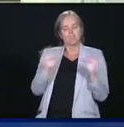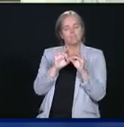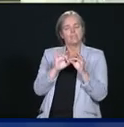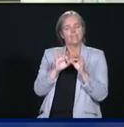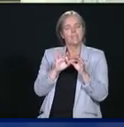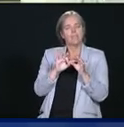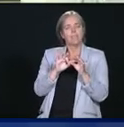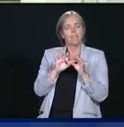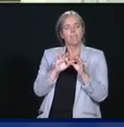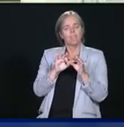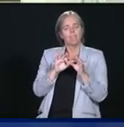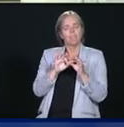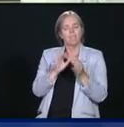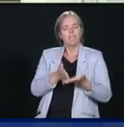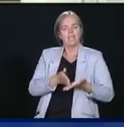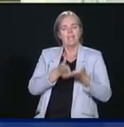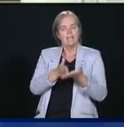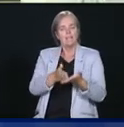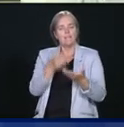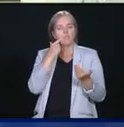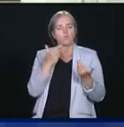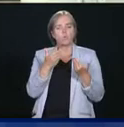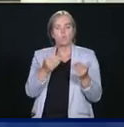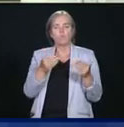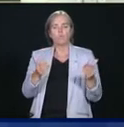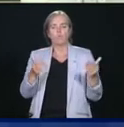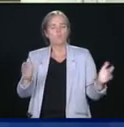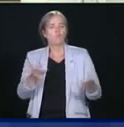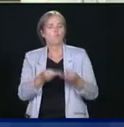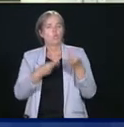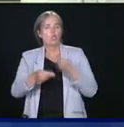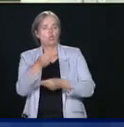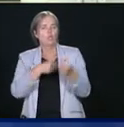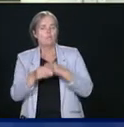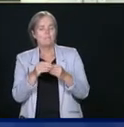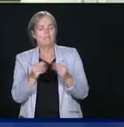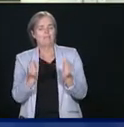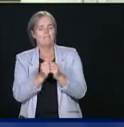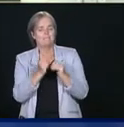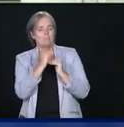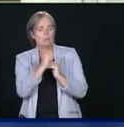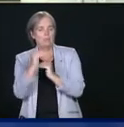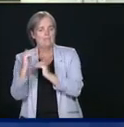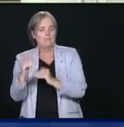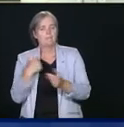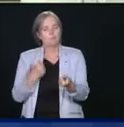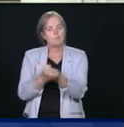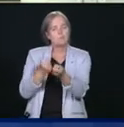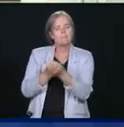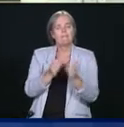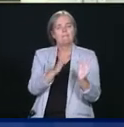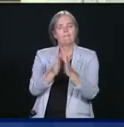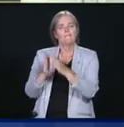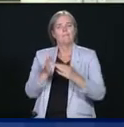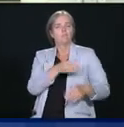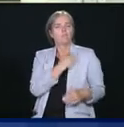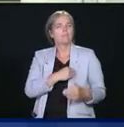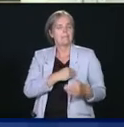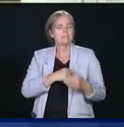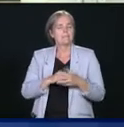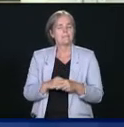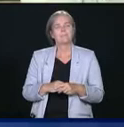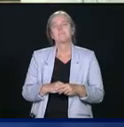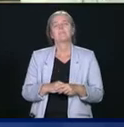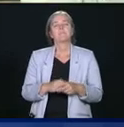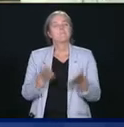la réouverture sécuritaire de notre économie par les villes et les municipalités, et on va le faire. En ce qui a trait aux